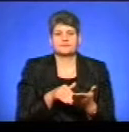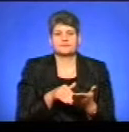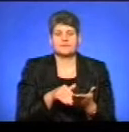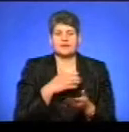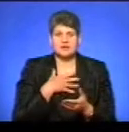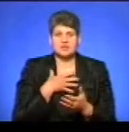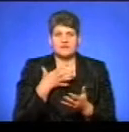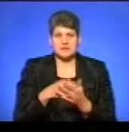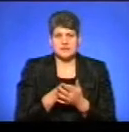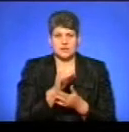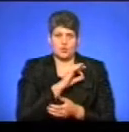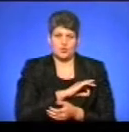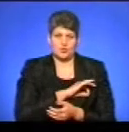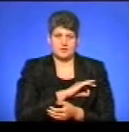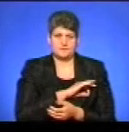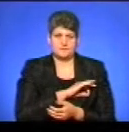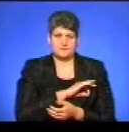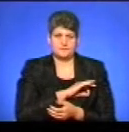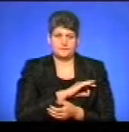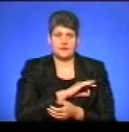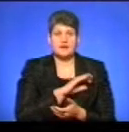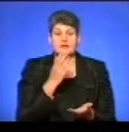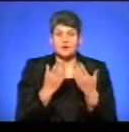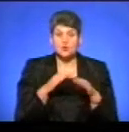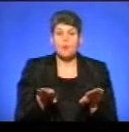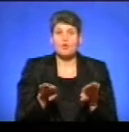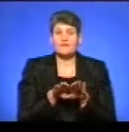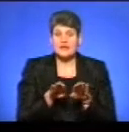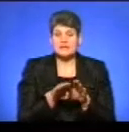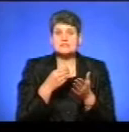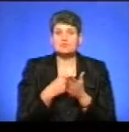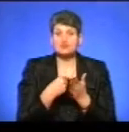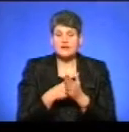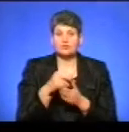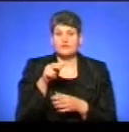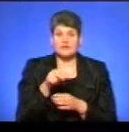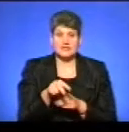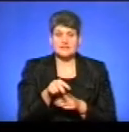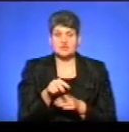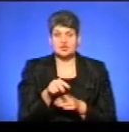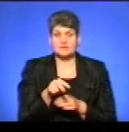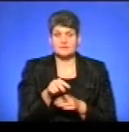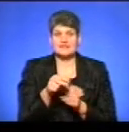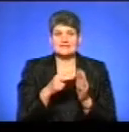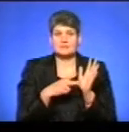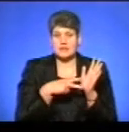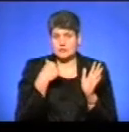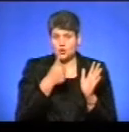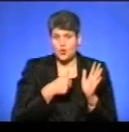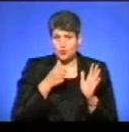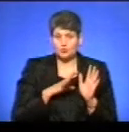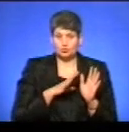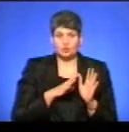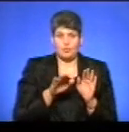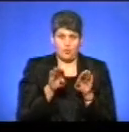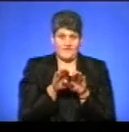наші власні доходи. Таким чином, якщо порівнятися з бюджетом 2017 року, щоб було